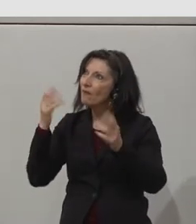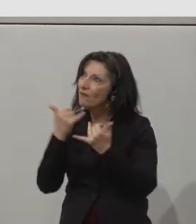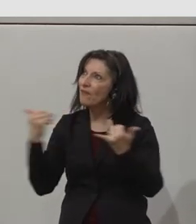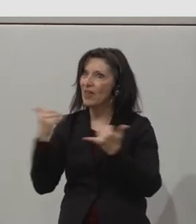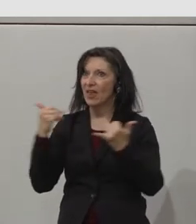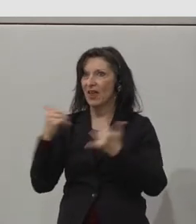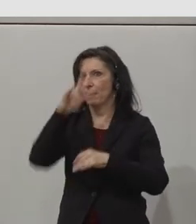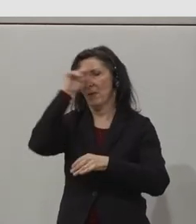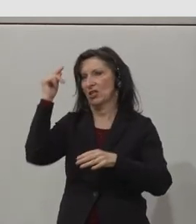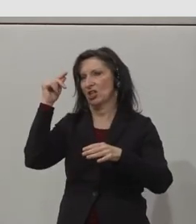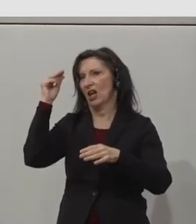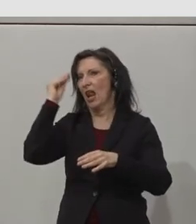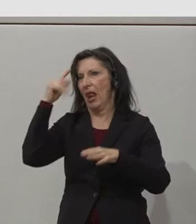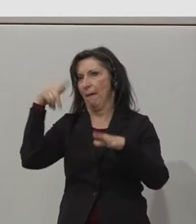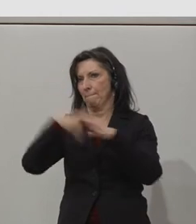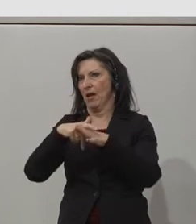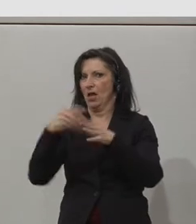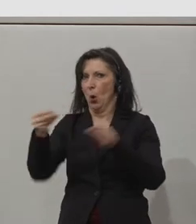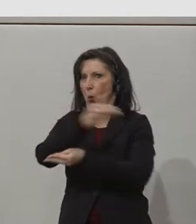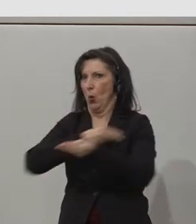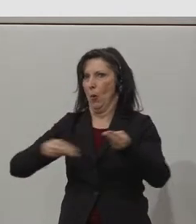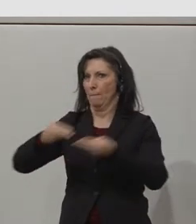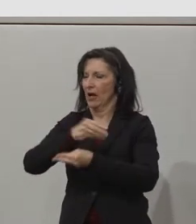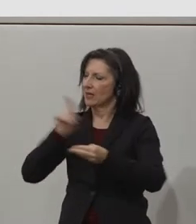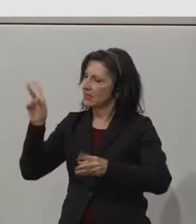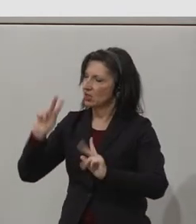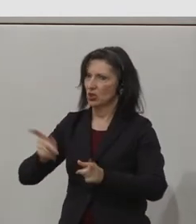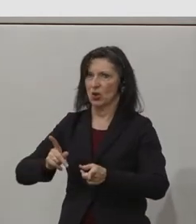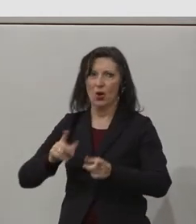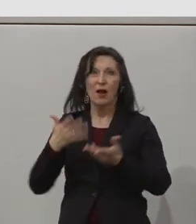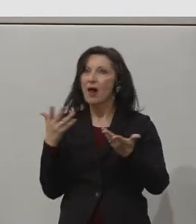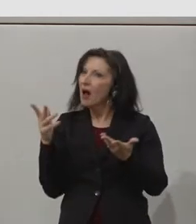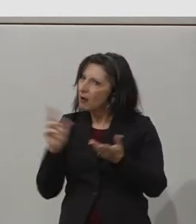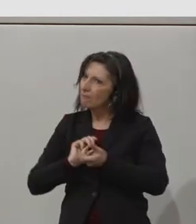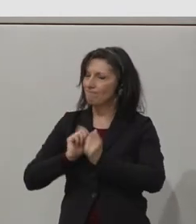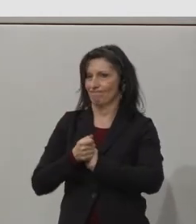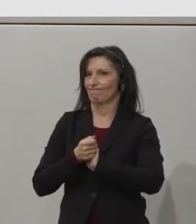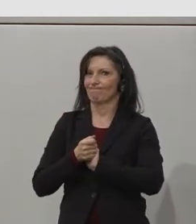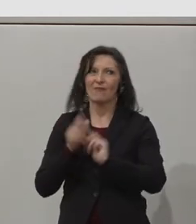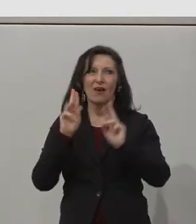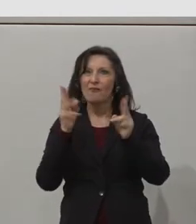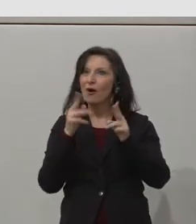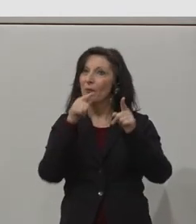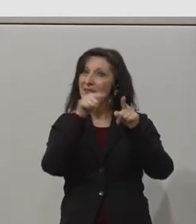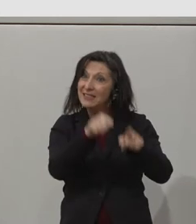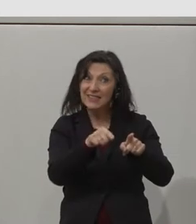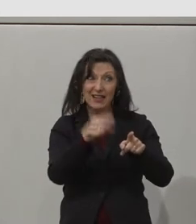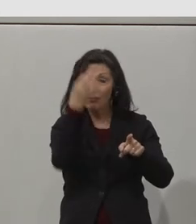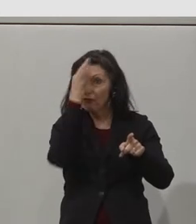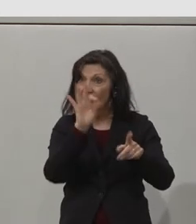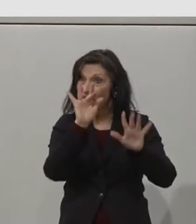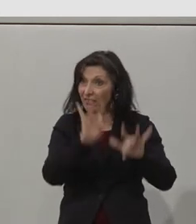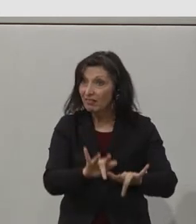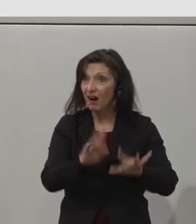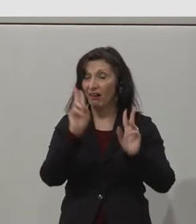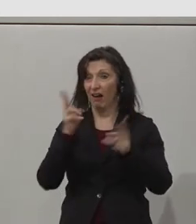and they are proving what they are capable of. And it's up to us in society to just give them the opportunity to do that. And so,